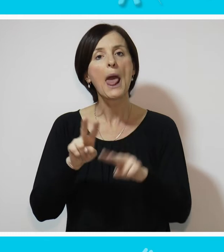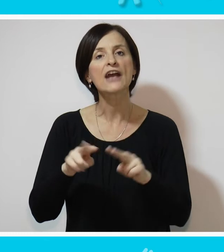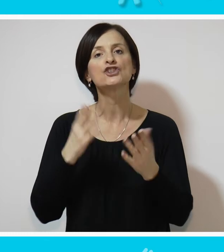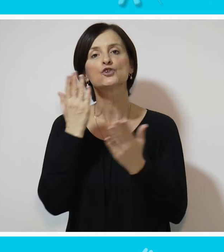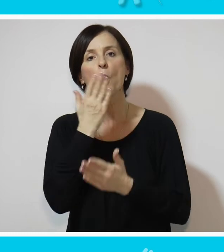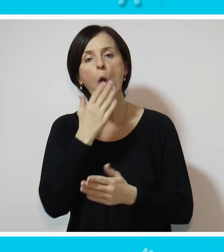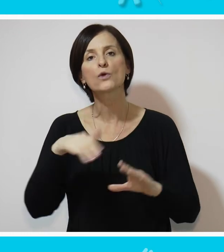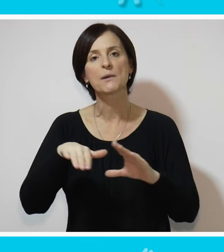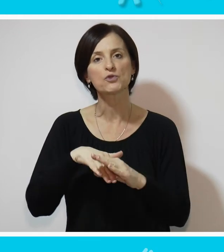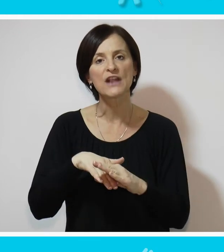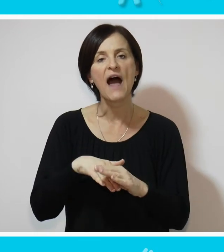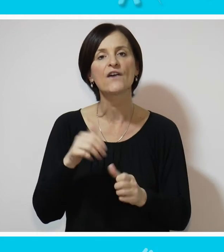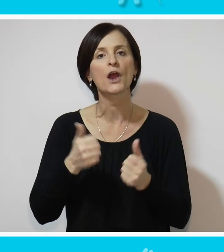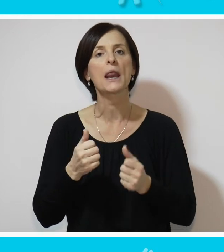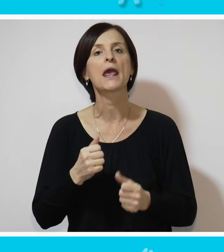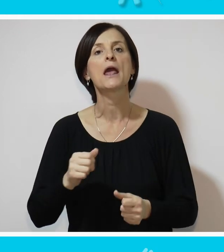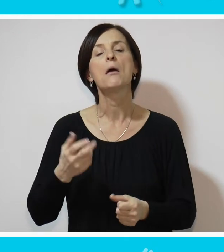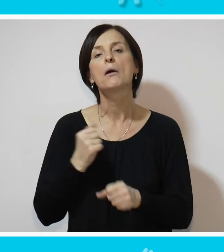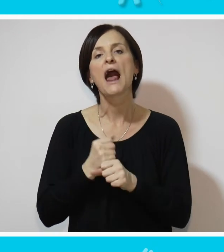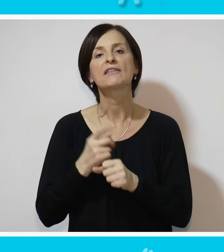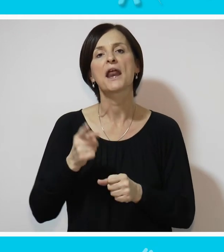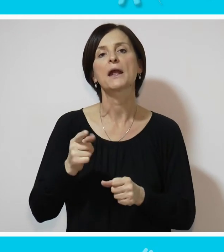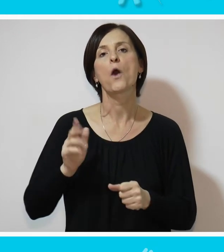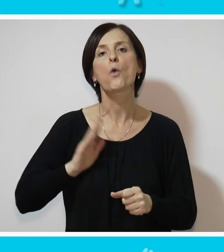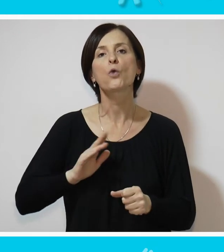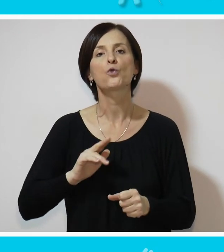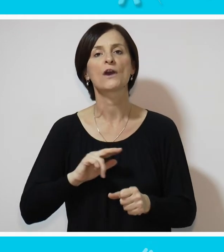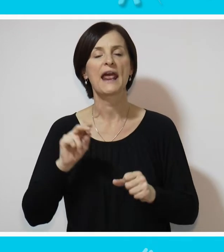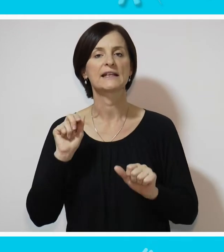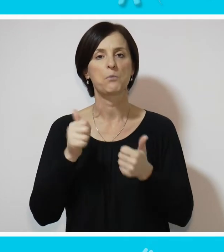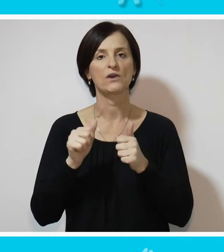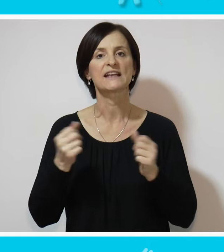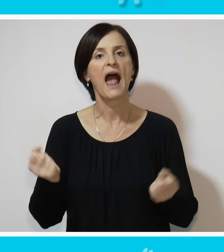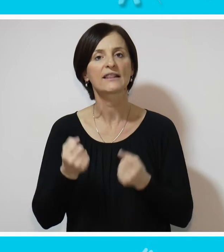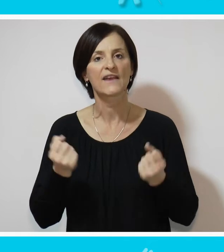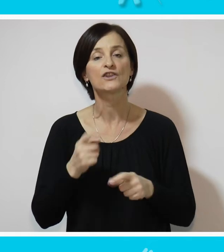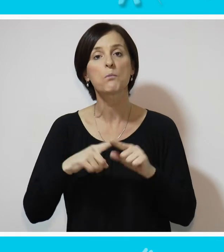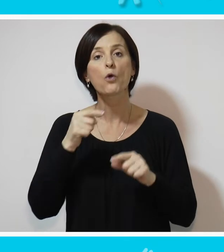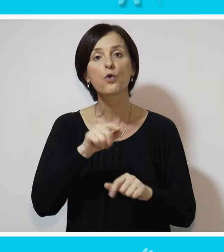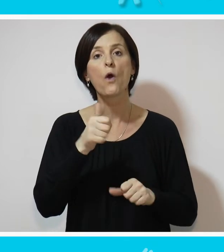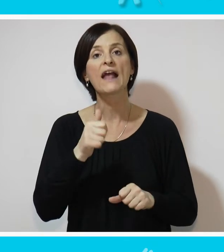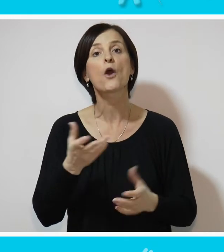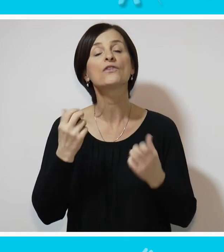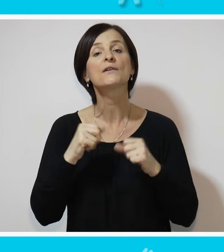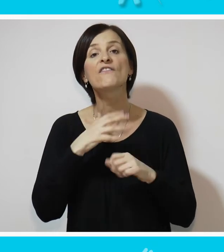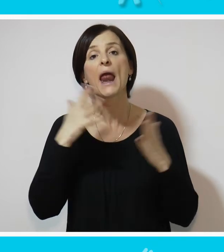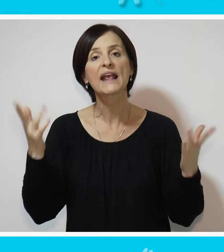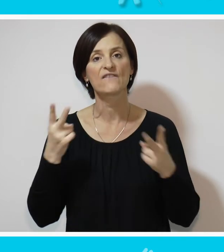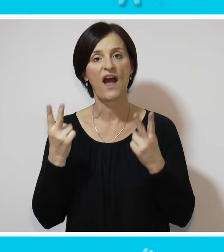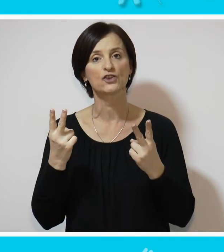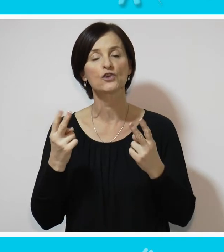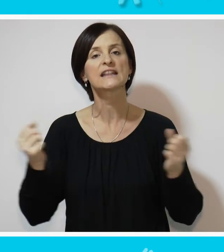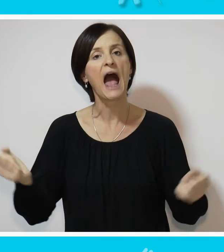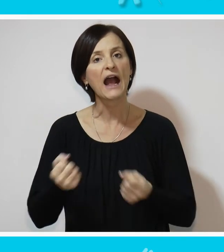leče, školuju, zapošljavaju ili bave kulturnim i sportskim aktivnostima. Zbog toga je od izuzetne